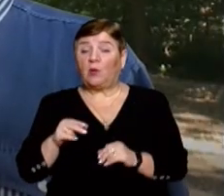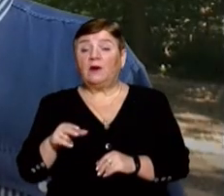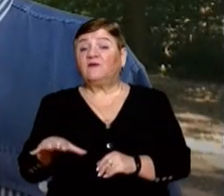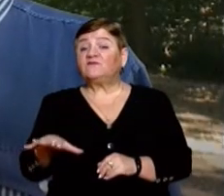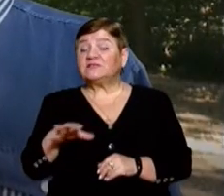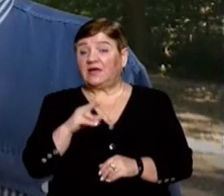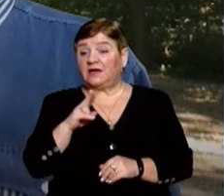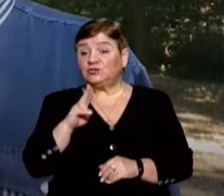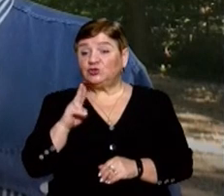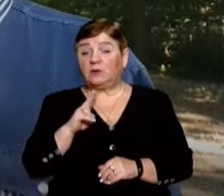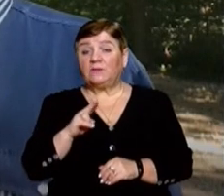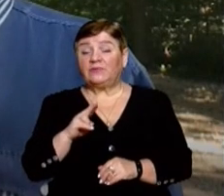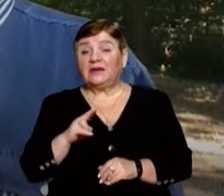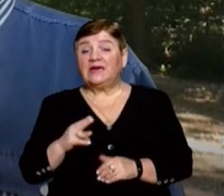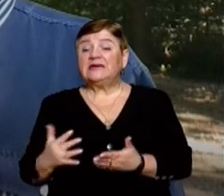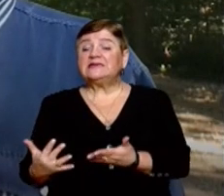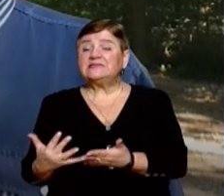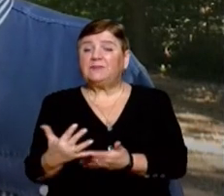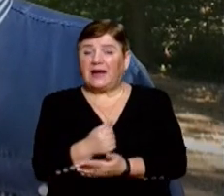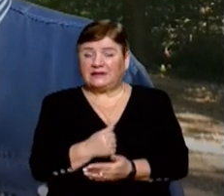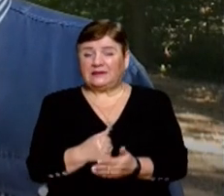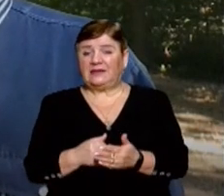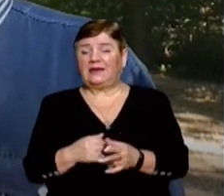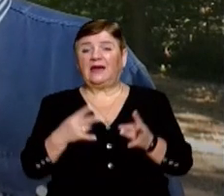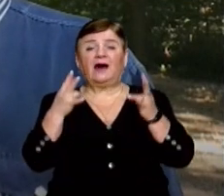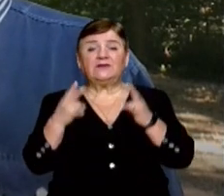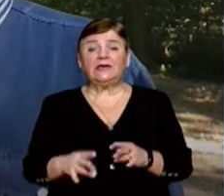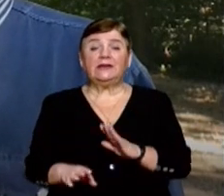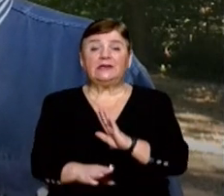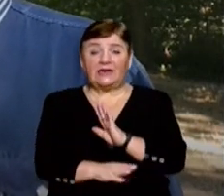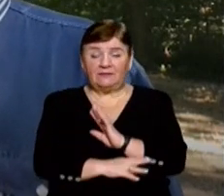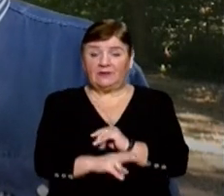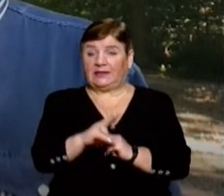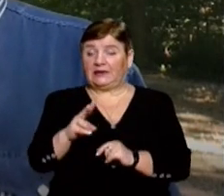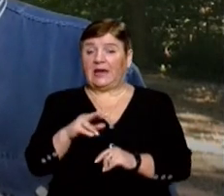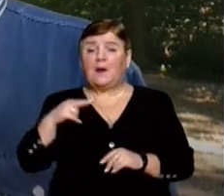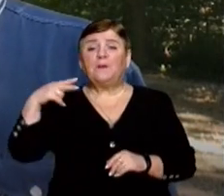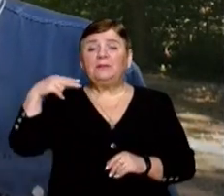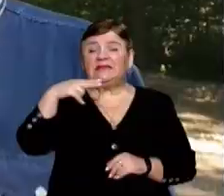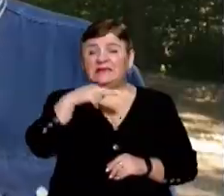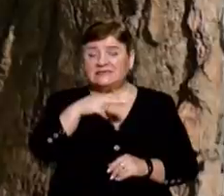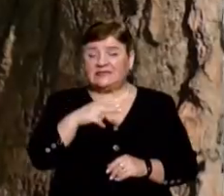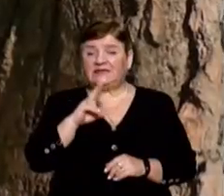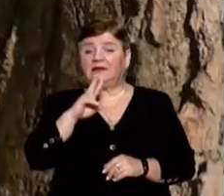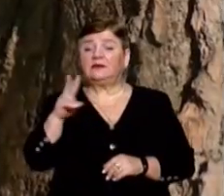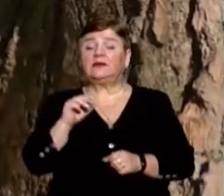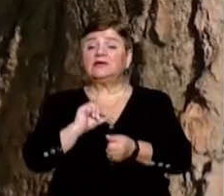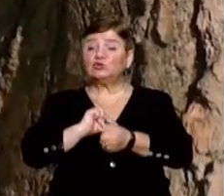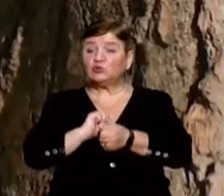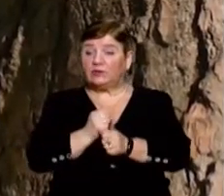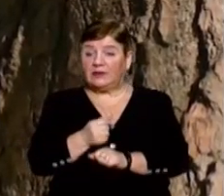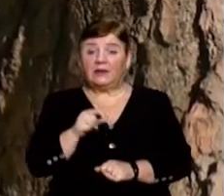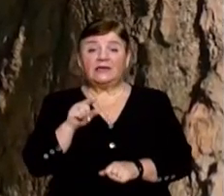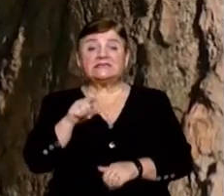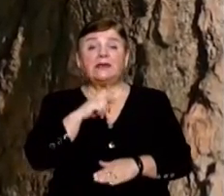це забрати аварійні дерева, які несуть небезпеку для людей, підрізати гілки, які сухі, адже